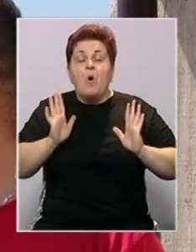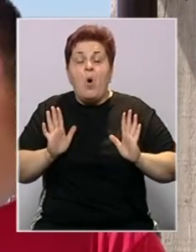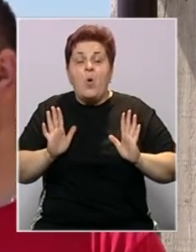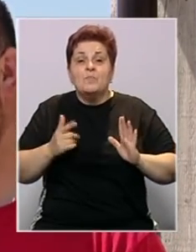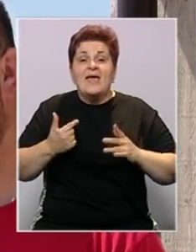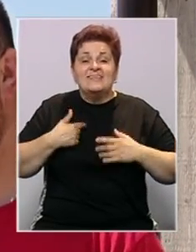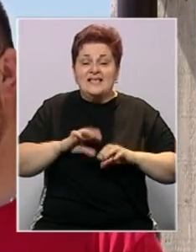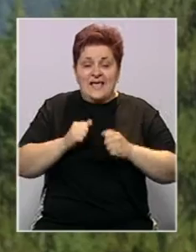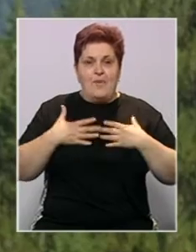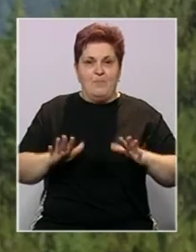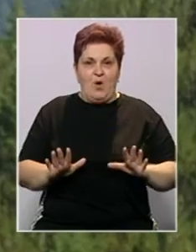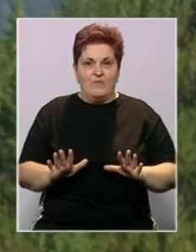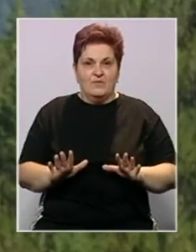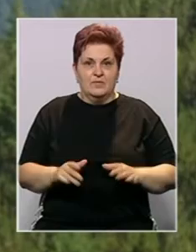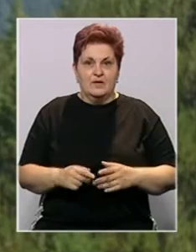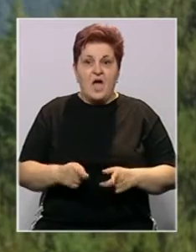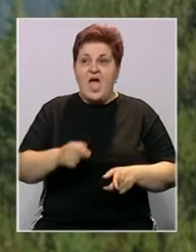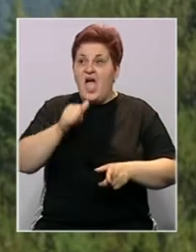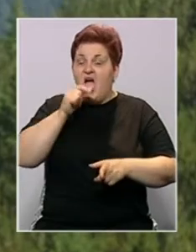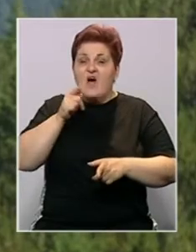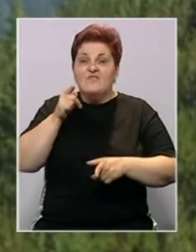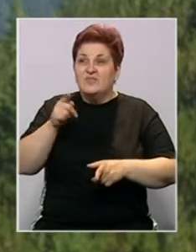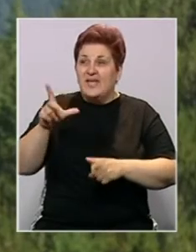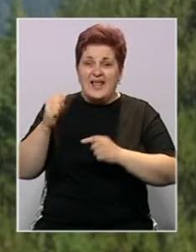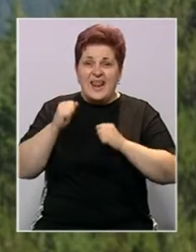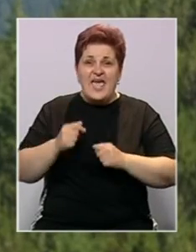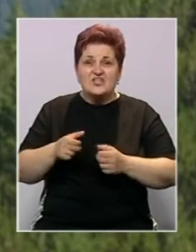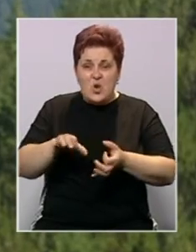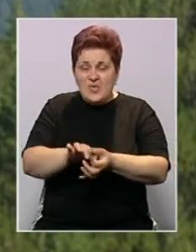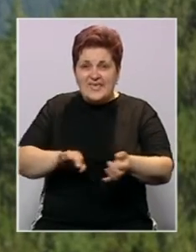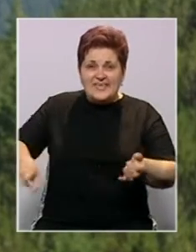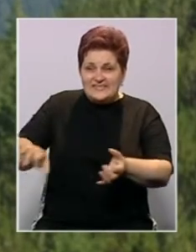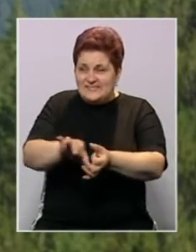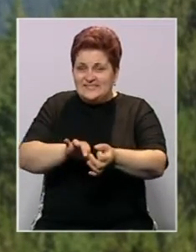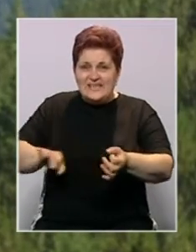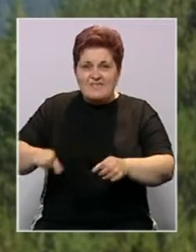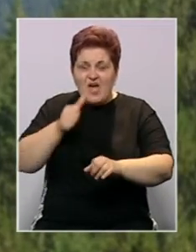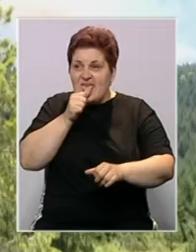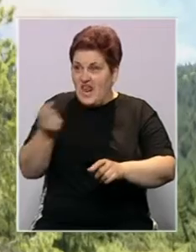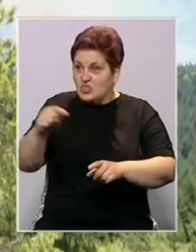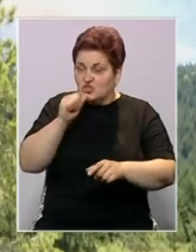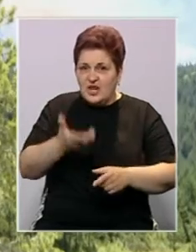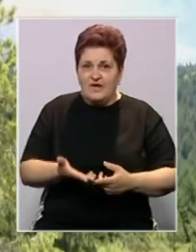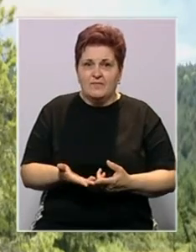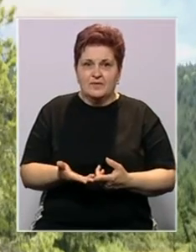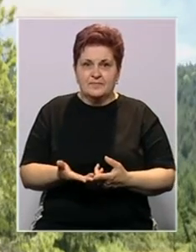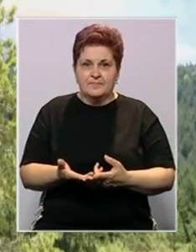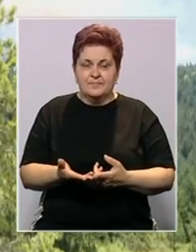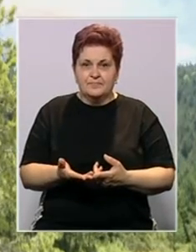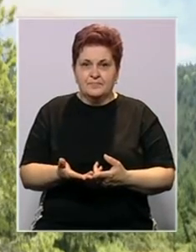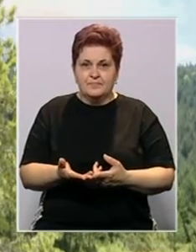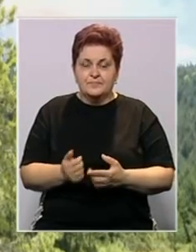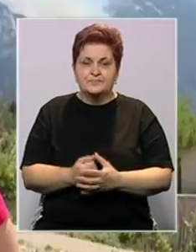neporijedjeni i to i to. Sa vodom, tamo lejmići, oni su cijevi razvače i vodu, je li im došla voda? Ne znam, ono su od mene,